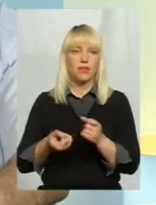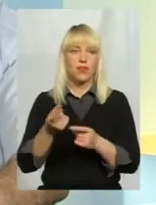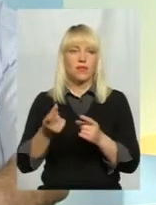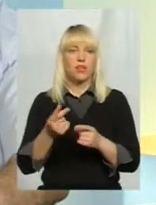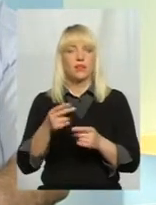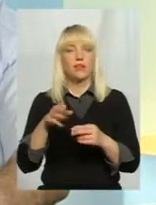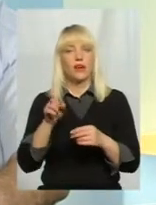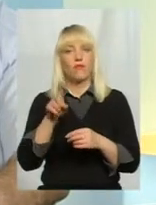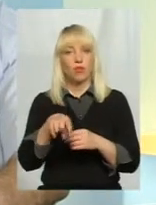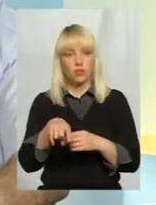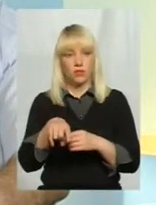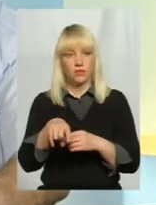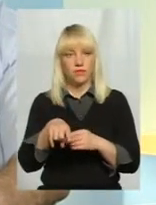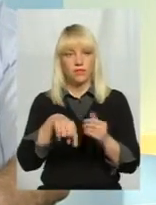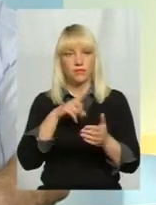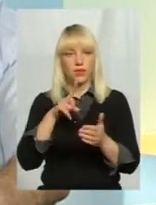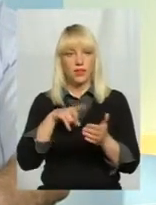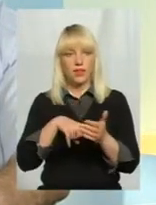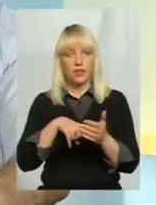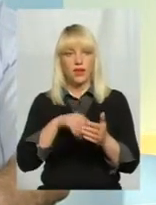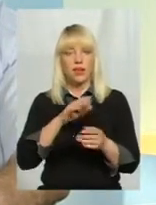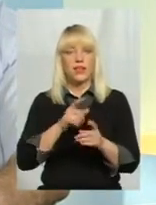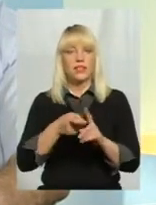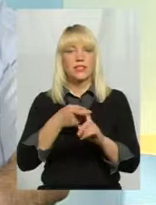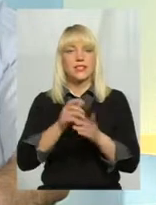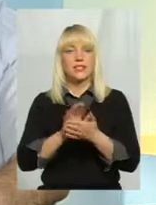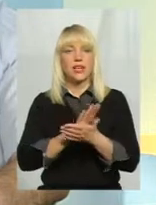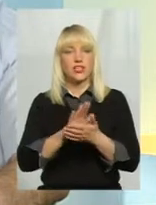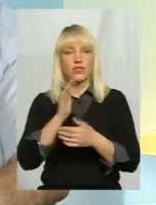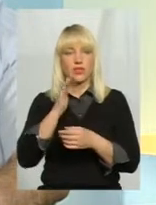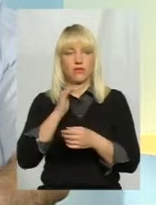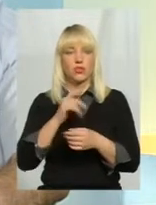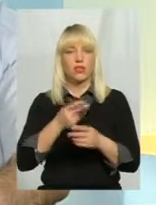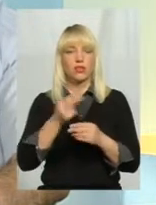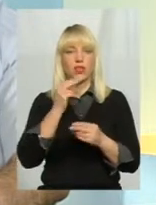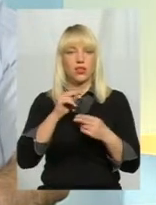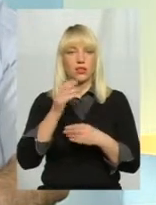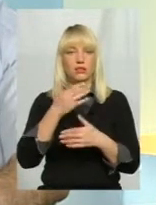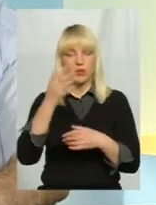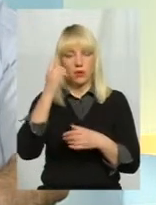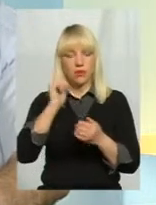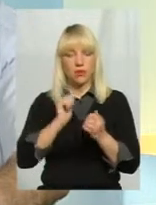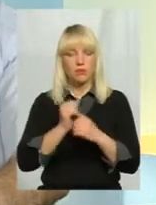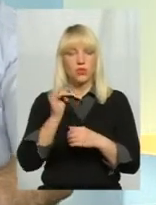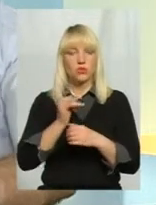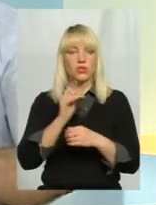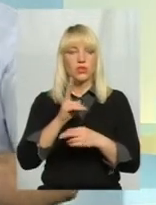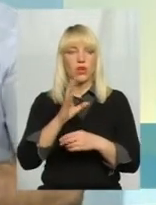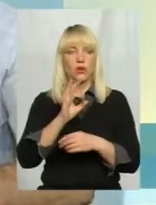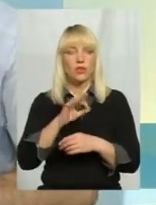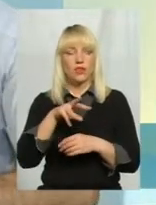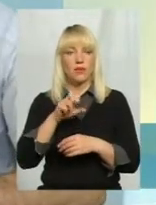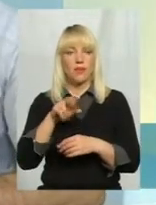ще. Так от, питання незараження води. Найкраще, звісно, ми пам'ятаємо історію, ми пам'ятаємо, як Олександр